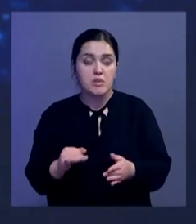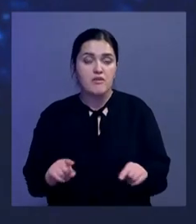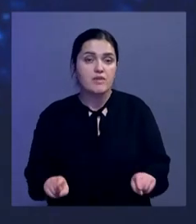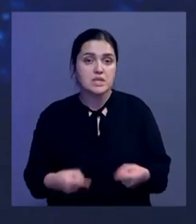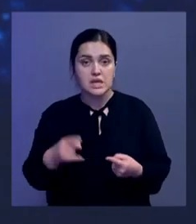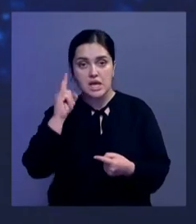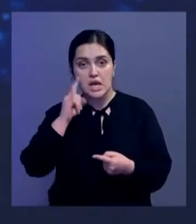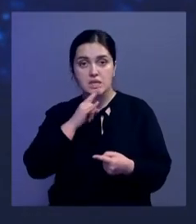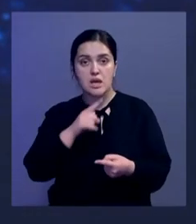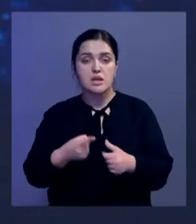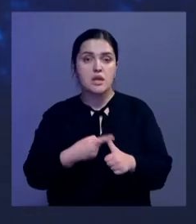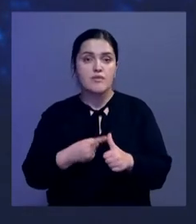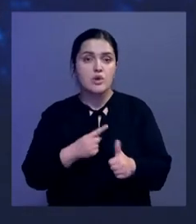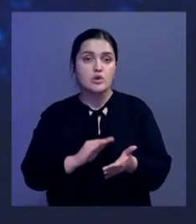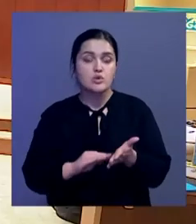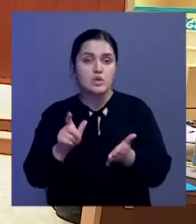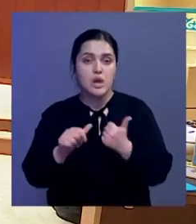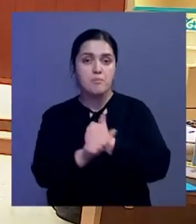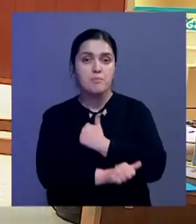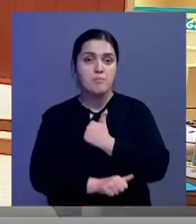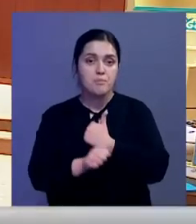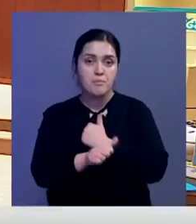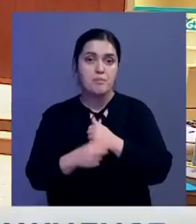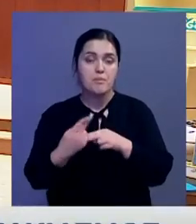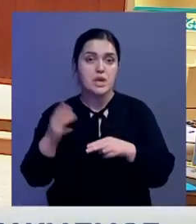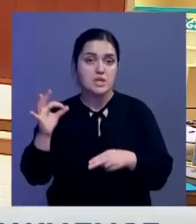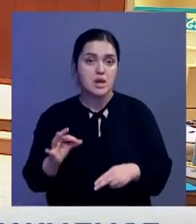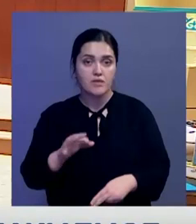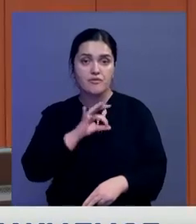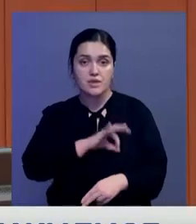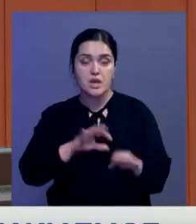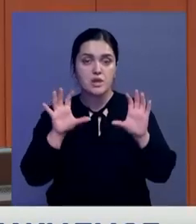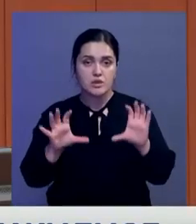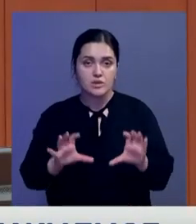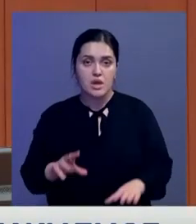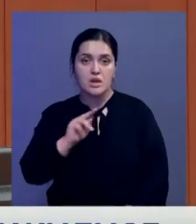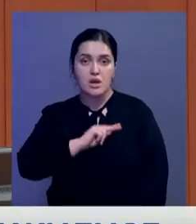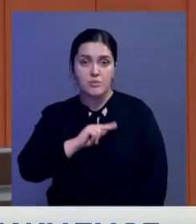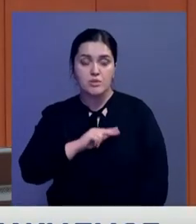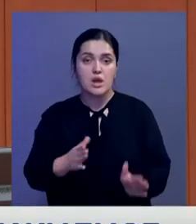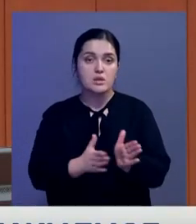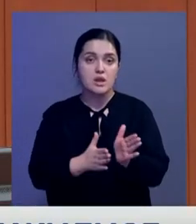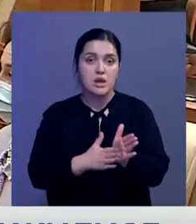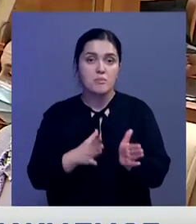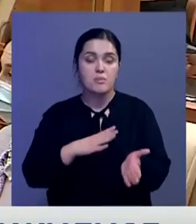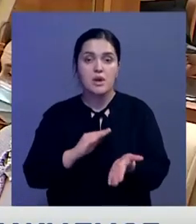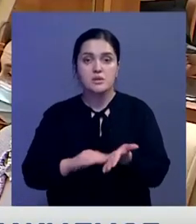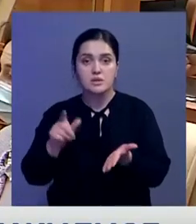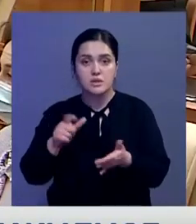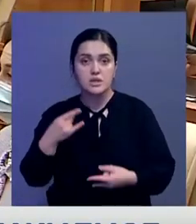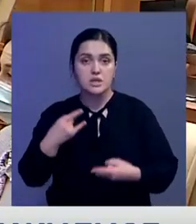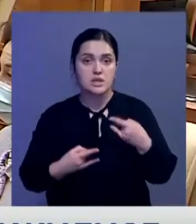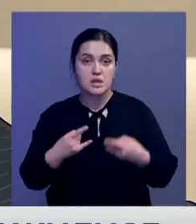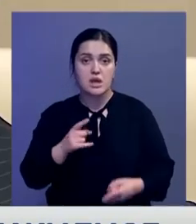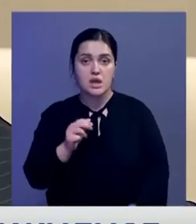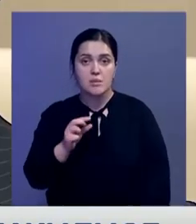нашей страны, а также назвал журналистские материалы неким индикатором эффективности законодательной работы. Среди лауреатов оказался